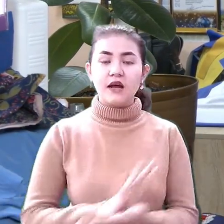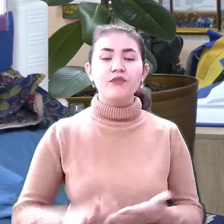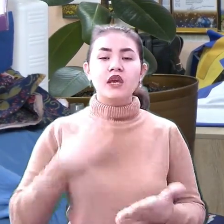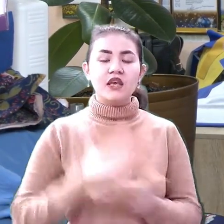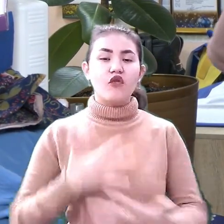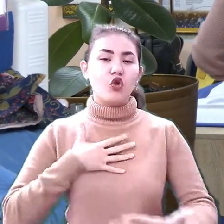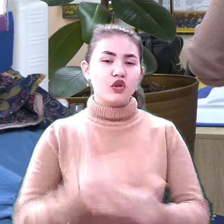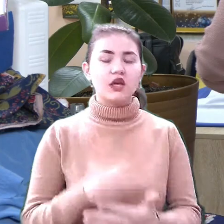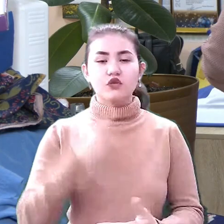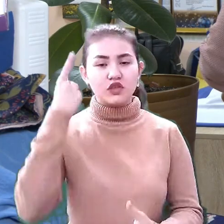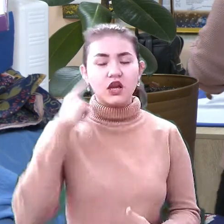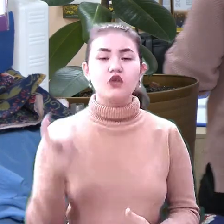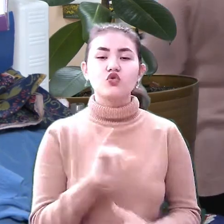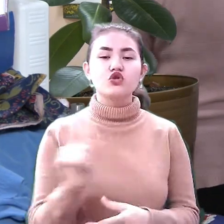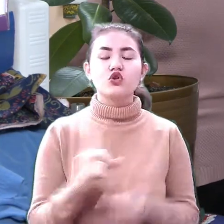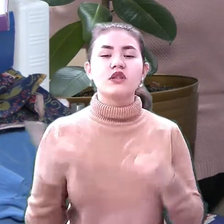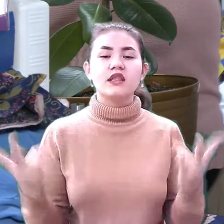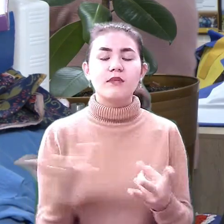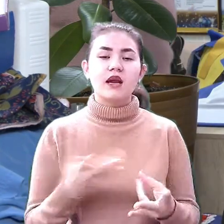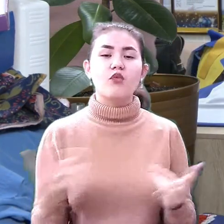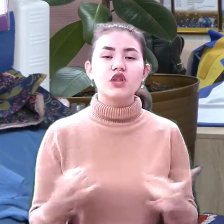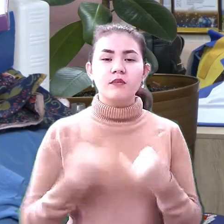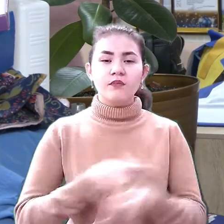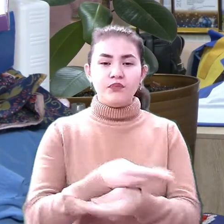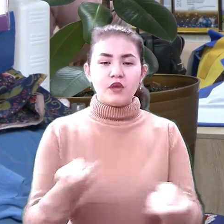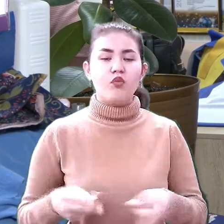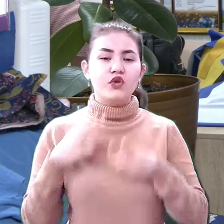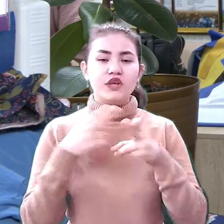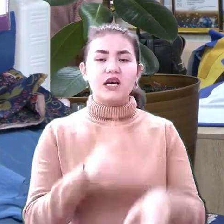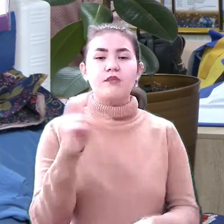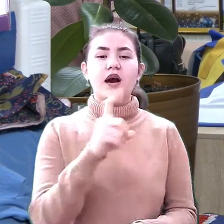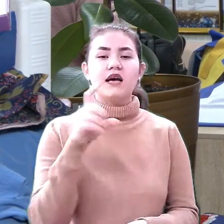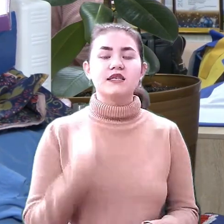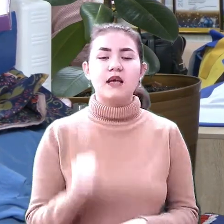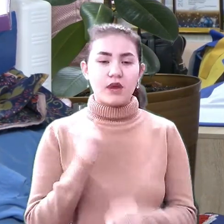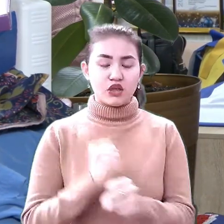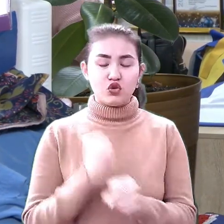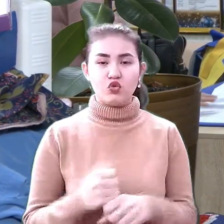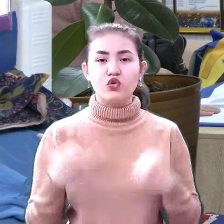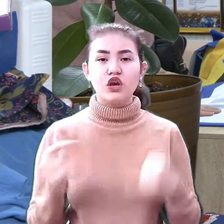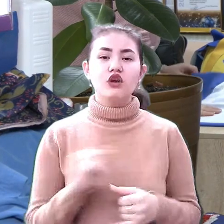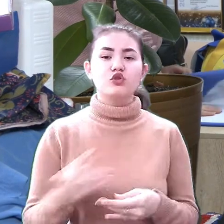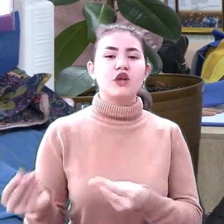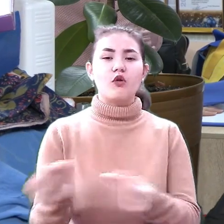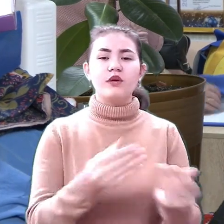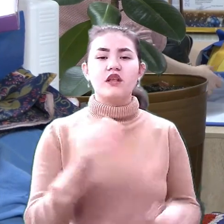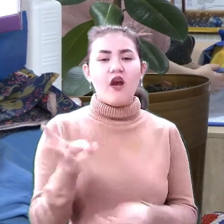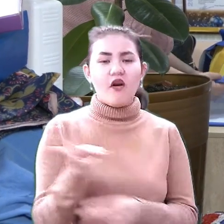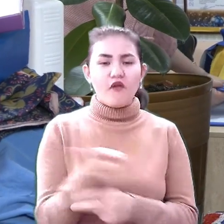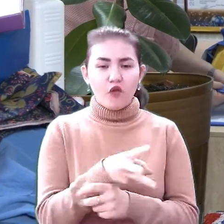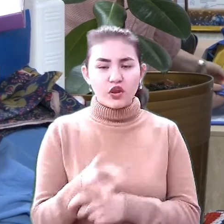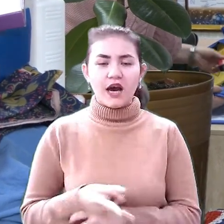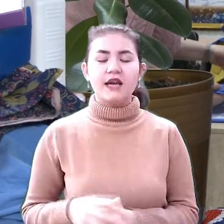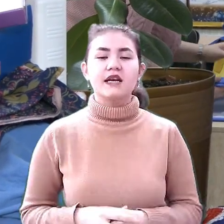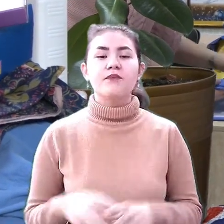знають, куди, що треба, яка потреба. Зараз поїхали на базу, вроді база працює, щоб закупити фонарики. Також